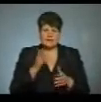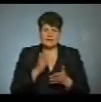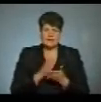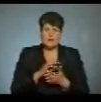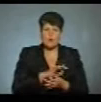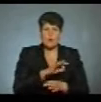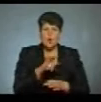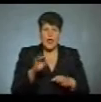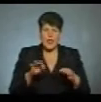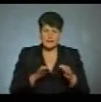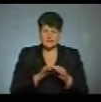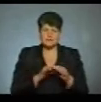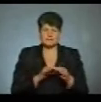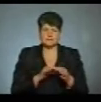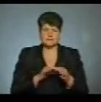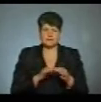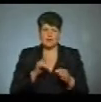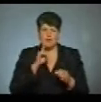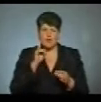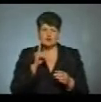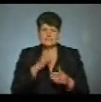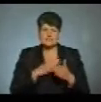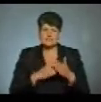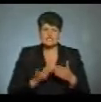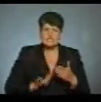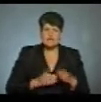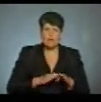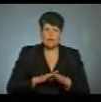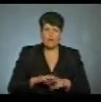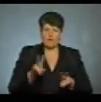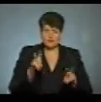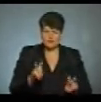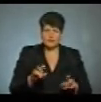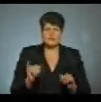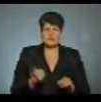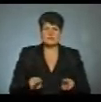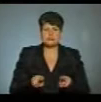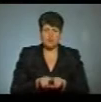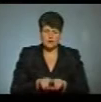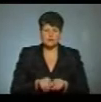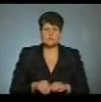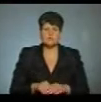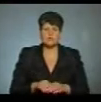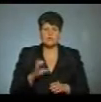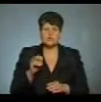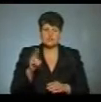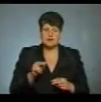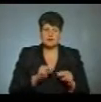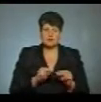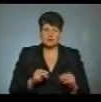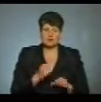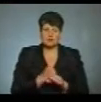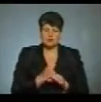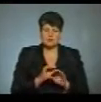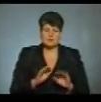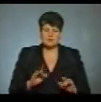проєкті, перш за все, молодь з інвалідністю, життя в повноці, а також і соціально-педагогічна робота